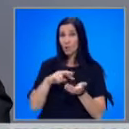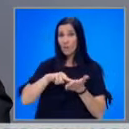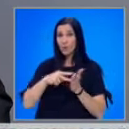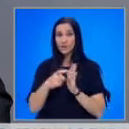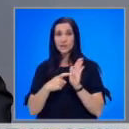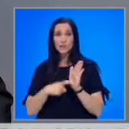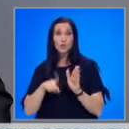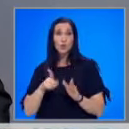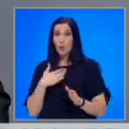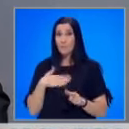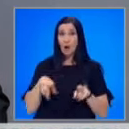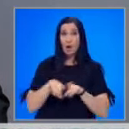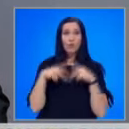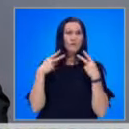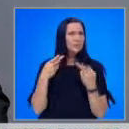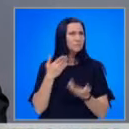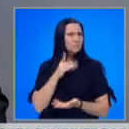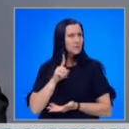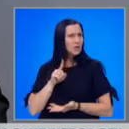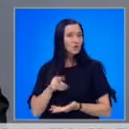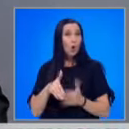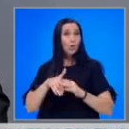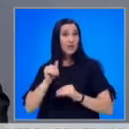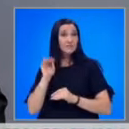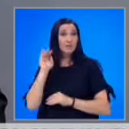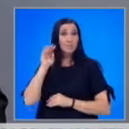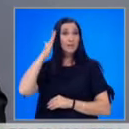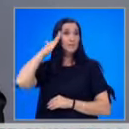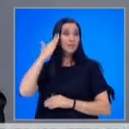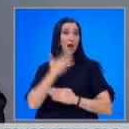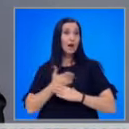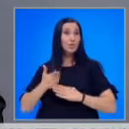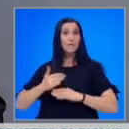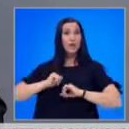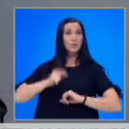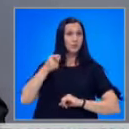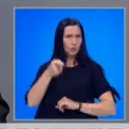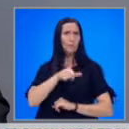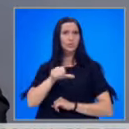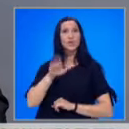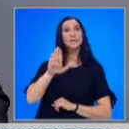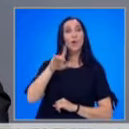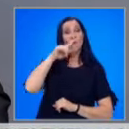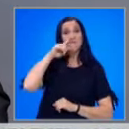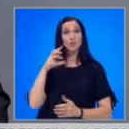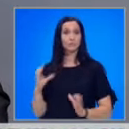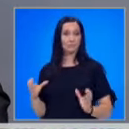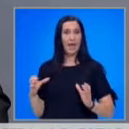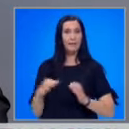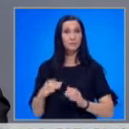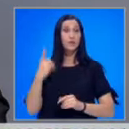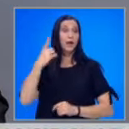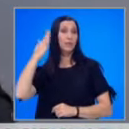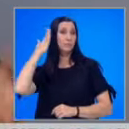които има като визия, защо отказа да бъде министър и в редовен кабинет, той подчертава, че за него е важна екипността. Един